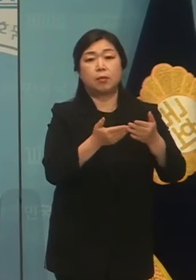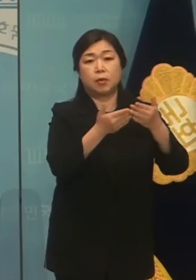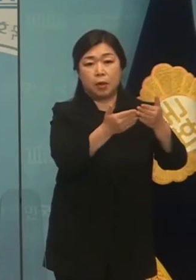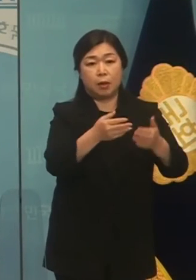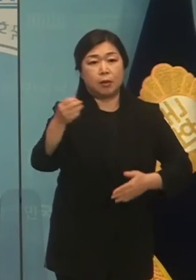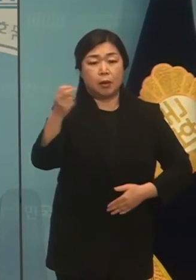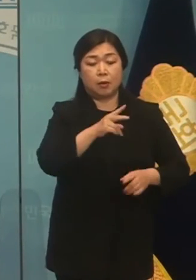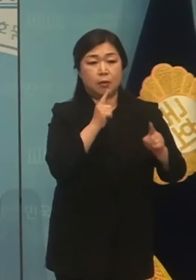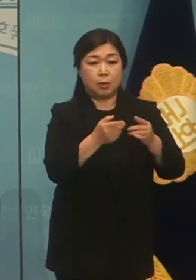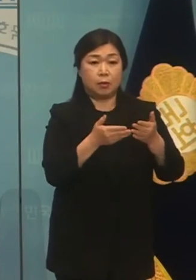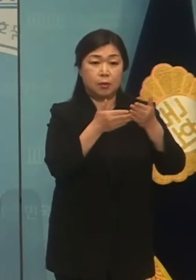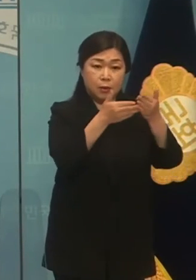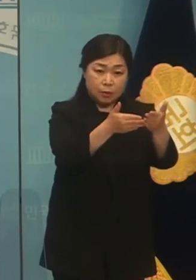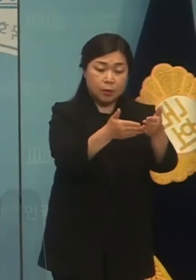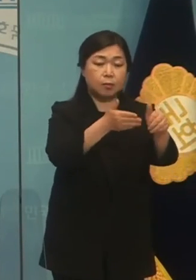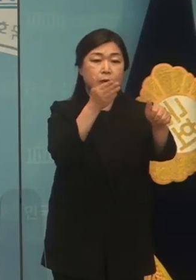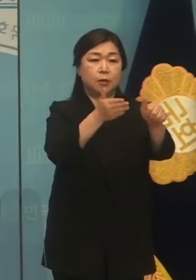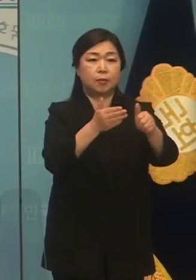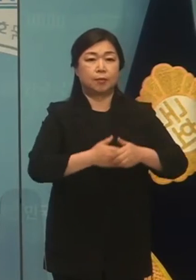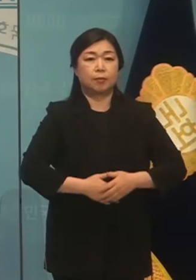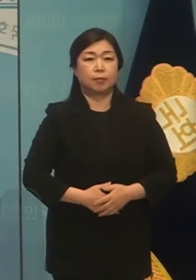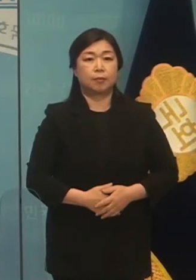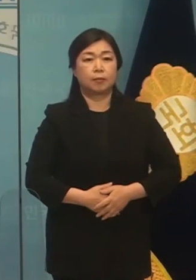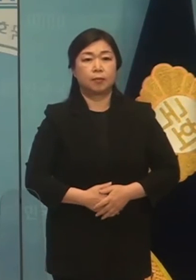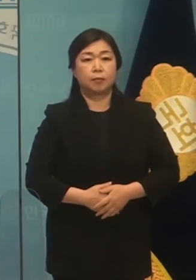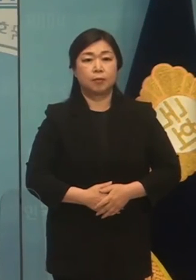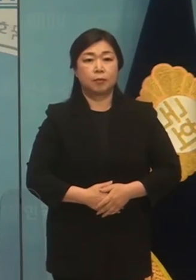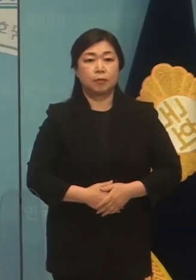강력하게 재물이 될 것을 촉구합니다.